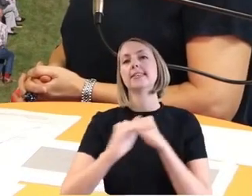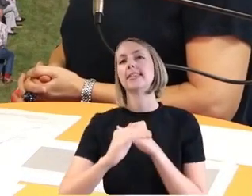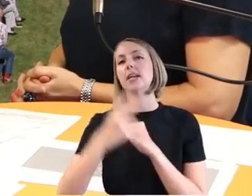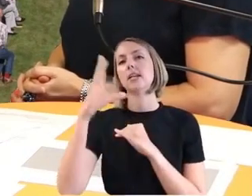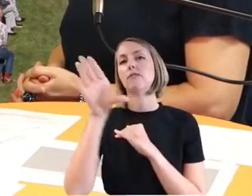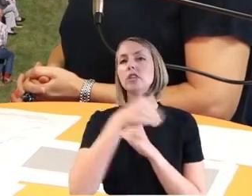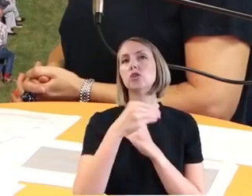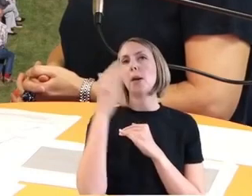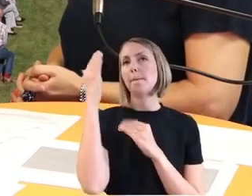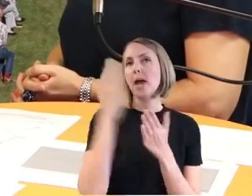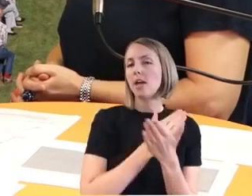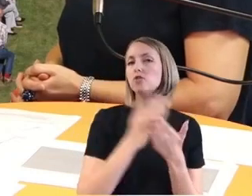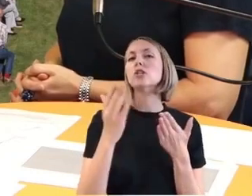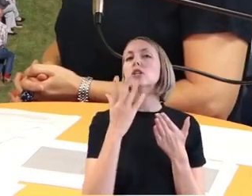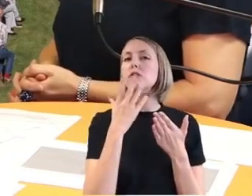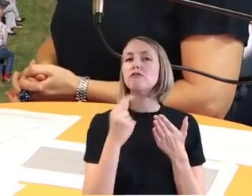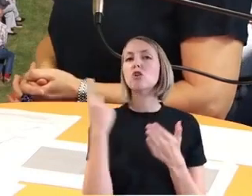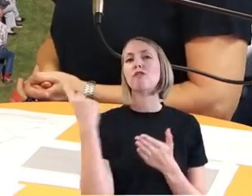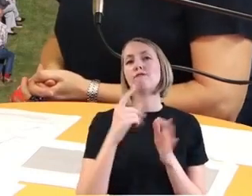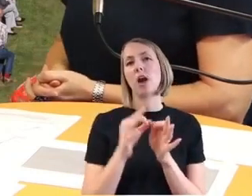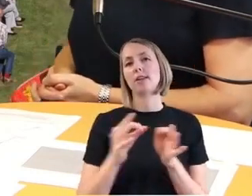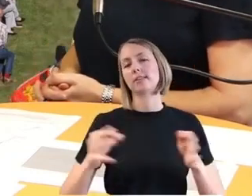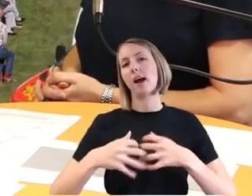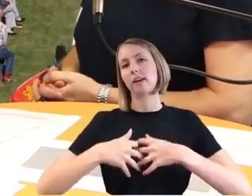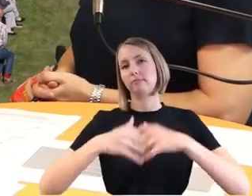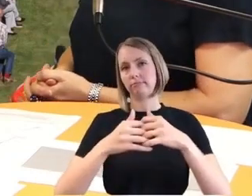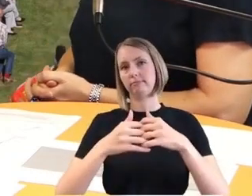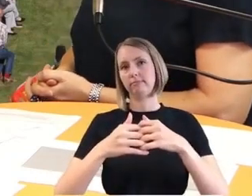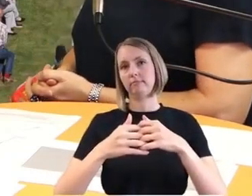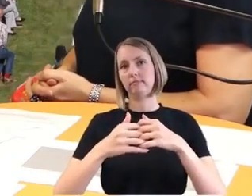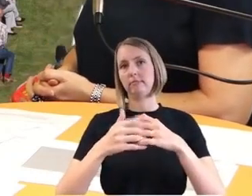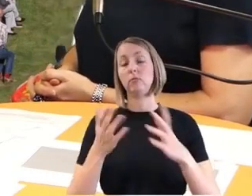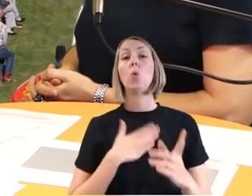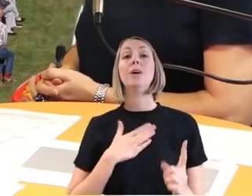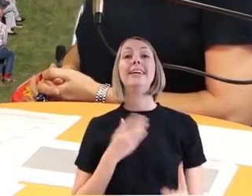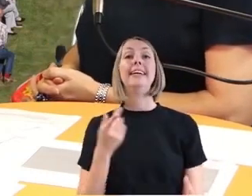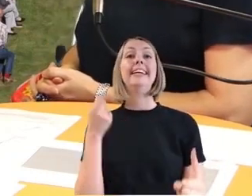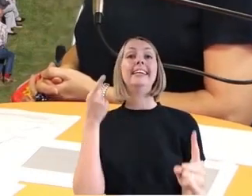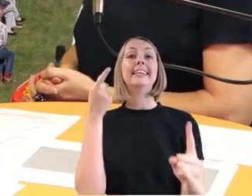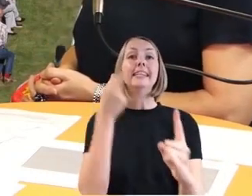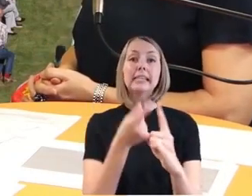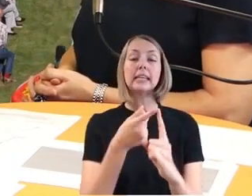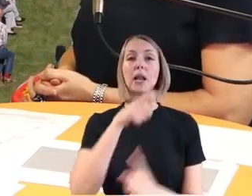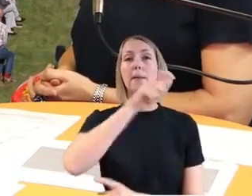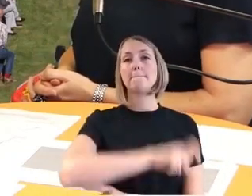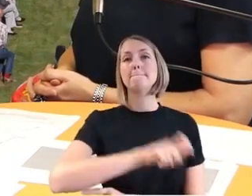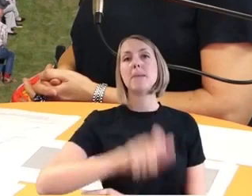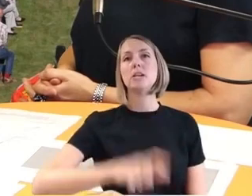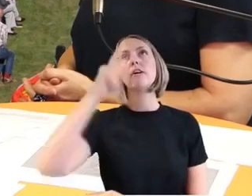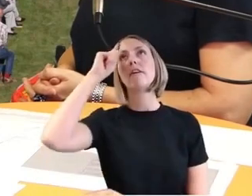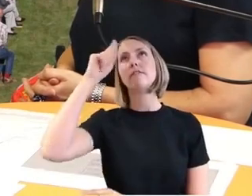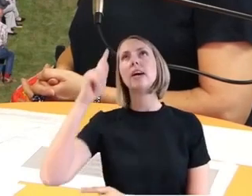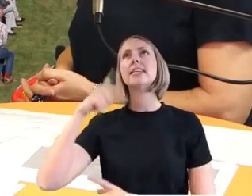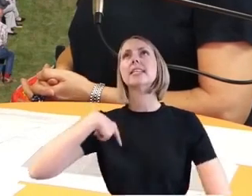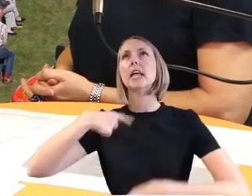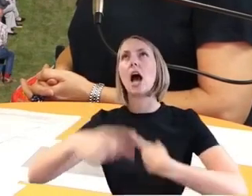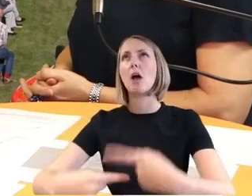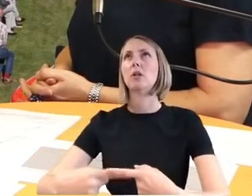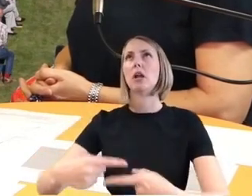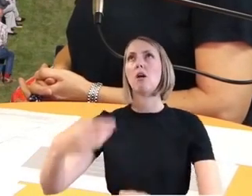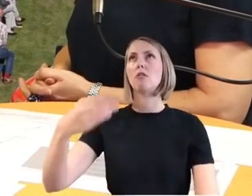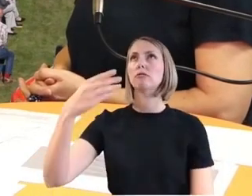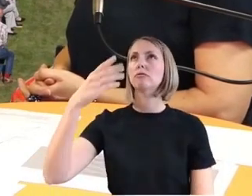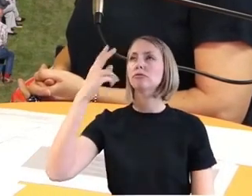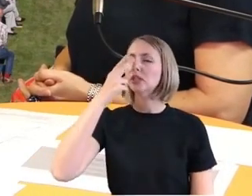wir verfolgen hier das Ziel, dass die Warnung, dass die Menschen die Warnung oder die Abläufe der Warnung noch besser verstehen,